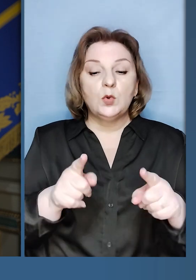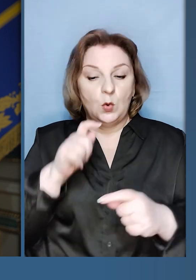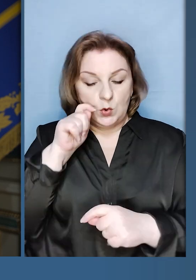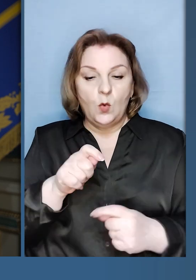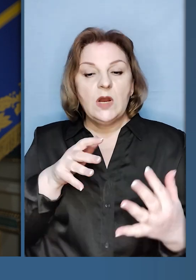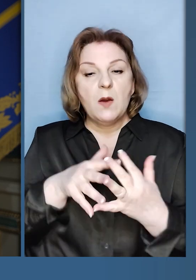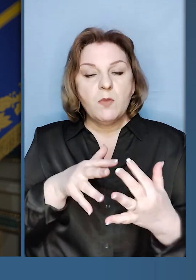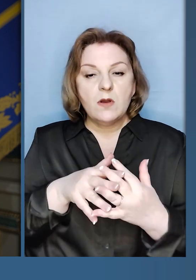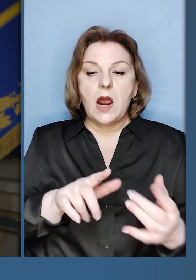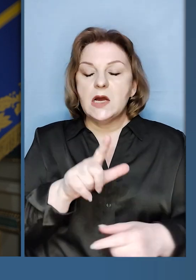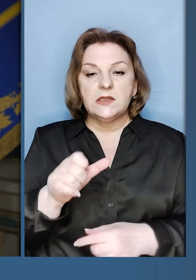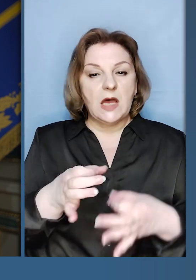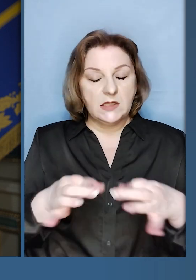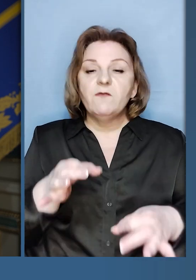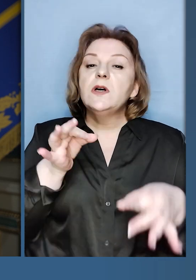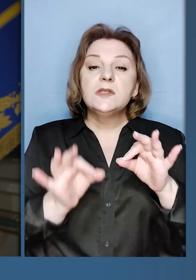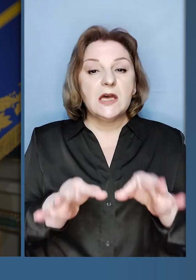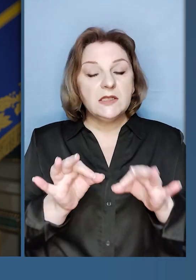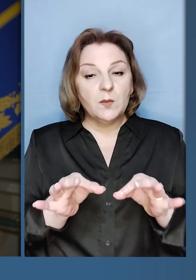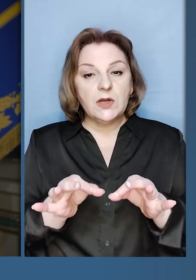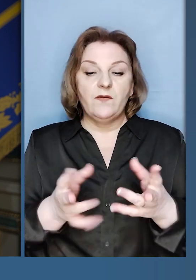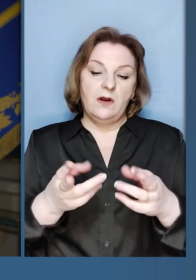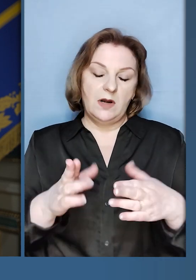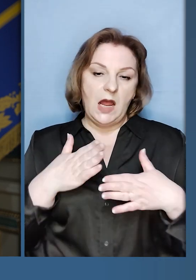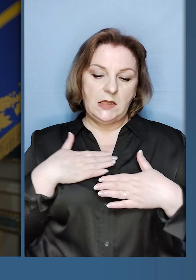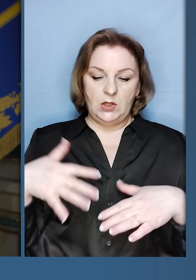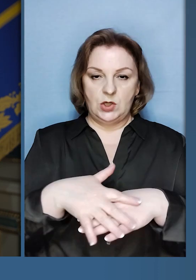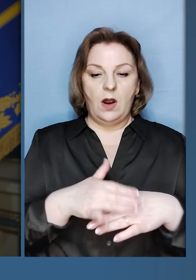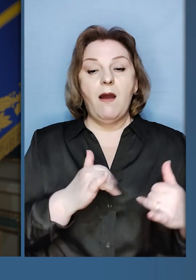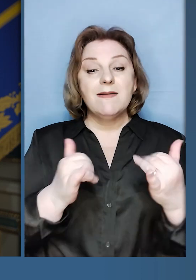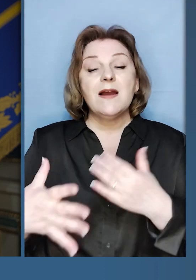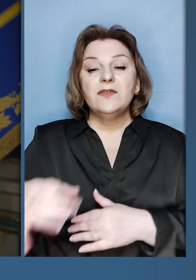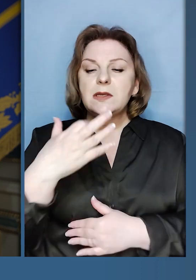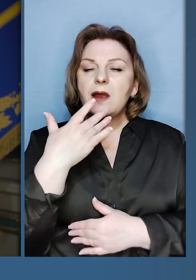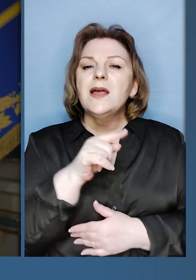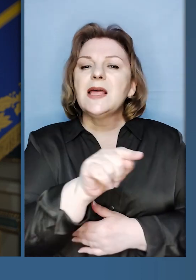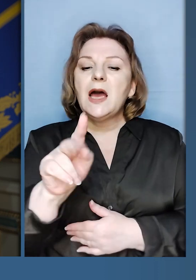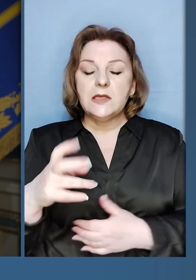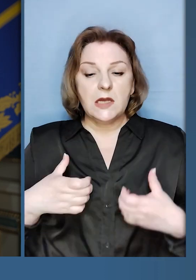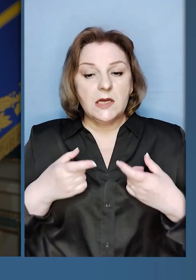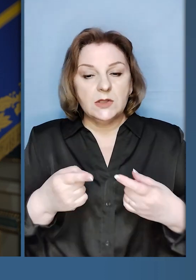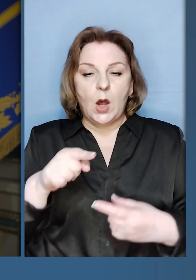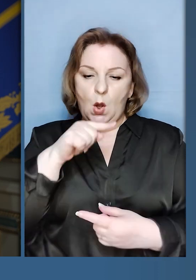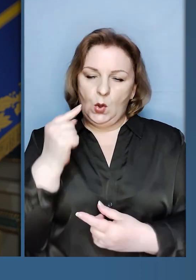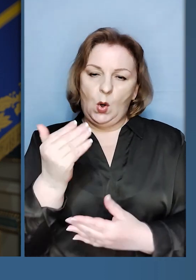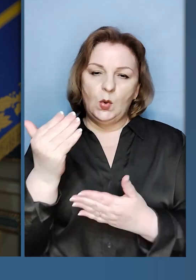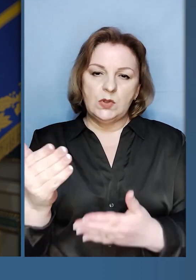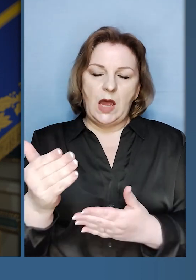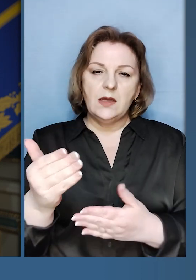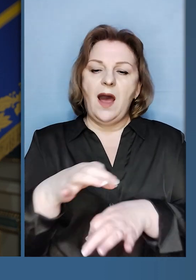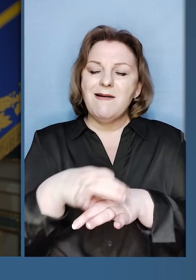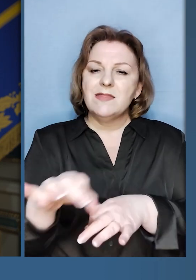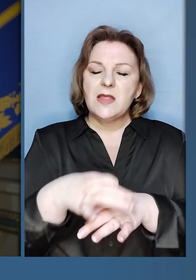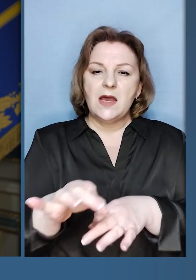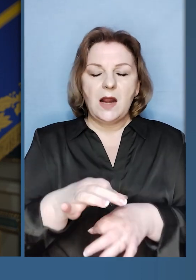те, що Україна б'ється за свободу та справедливість і для нашого народу, і для усіх націй, яким загрожує